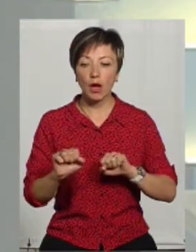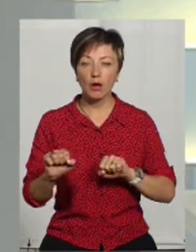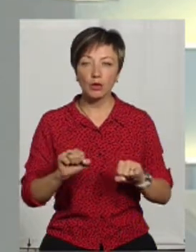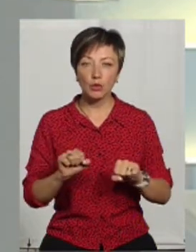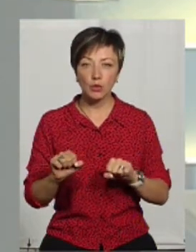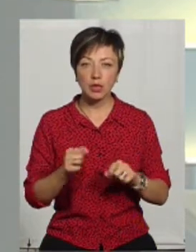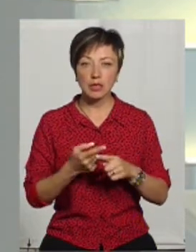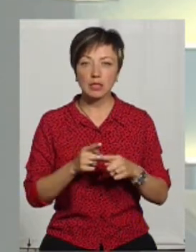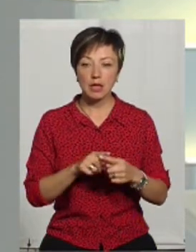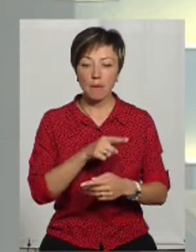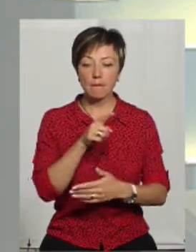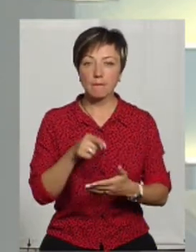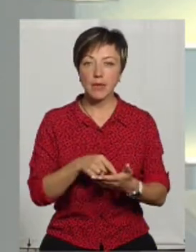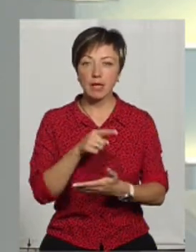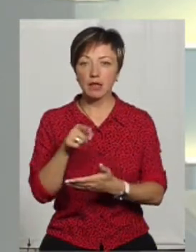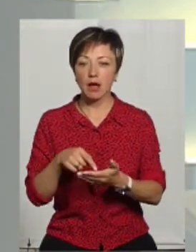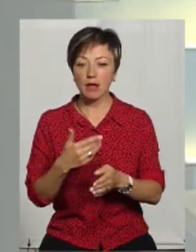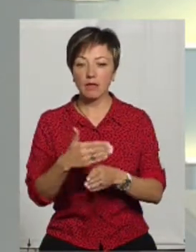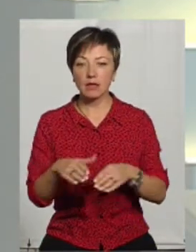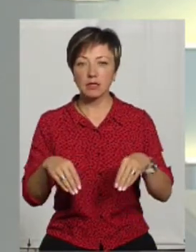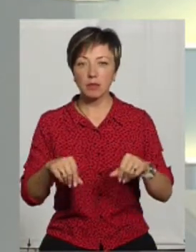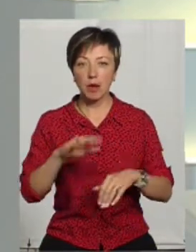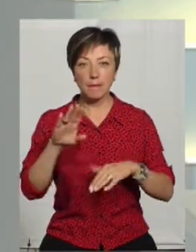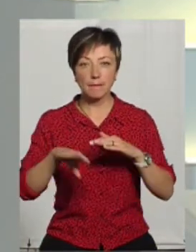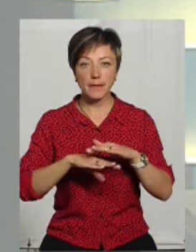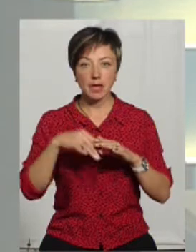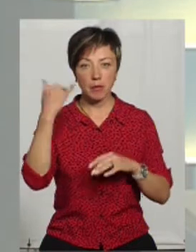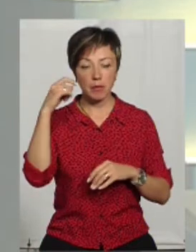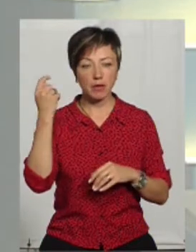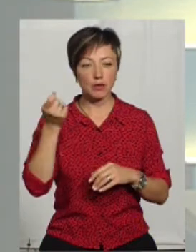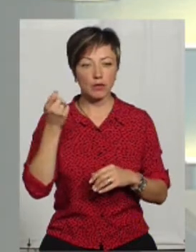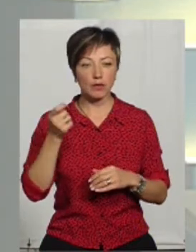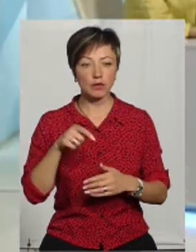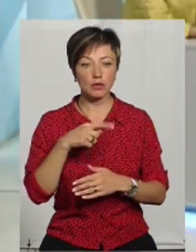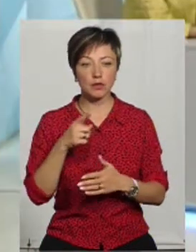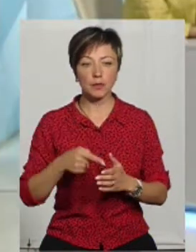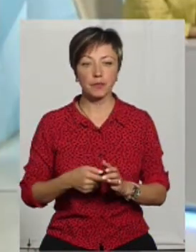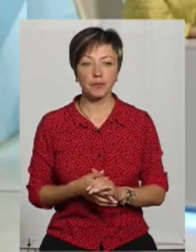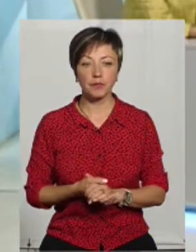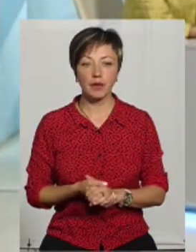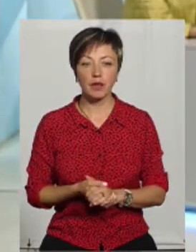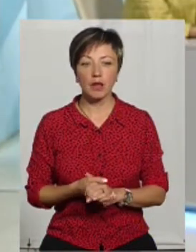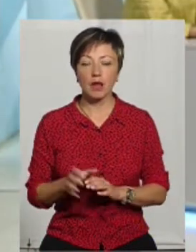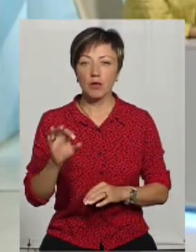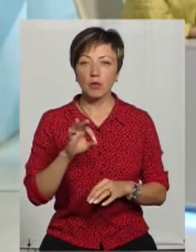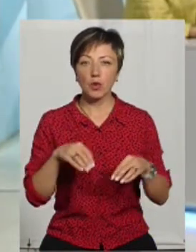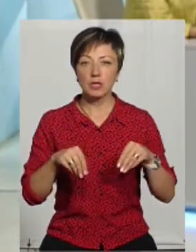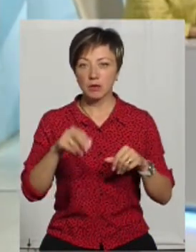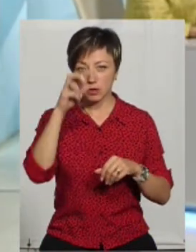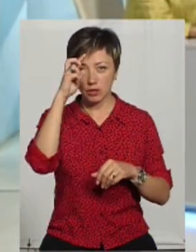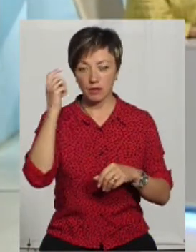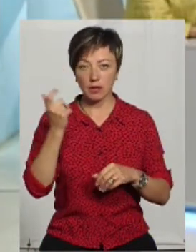оці питання відведення земель от саме під пасовищем? Що стосується земель державної